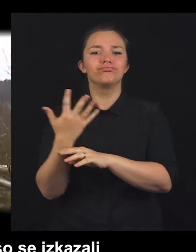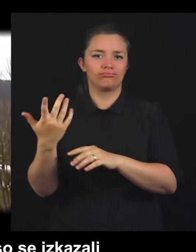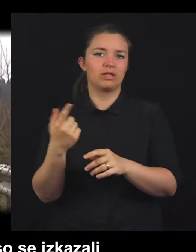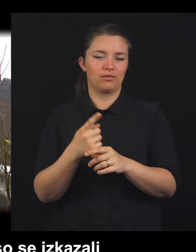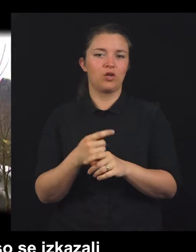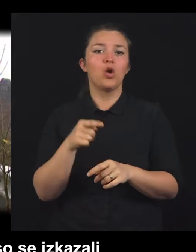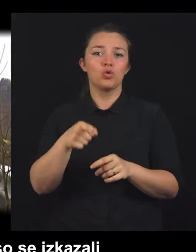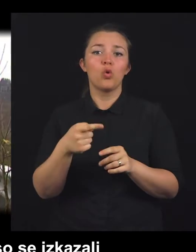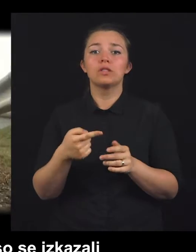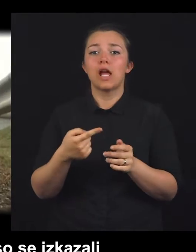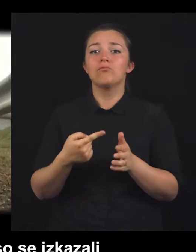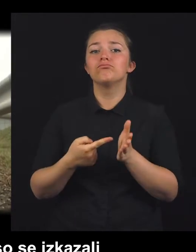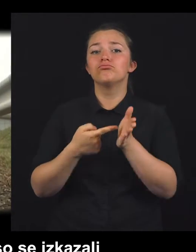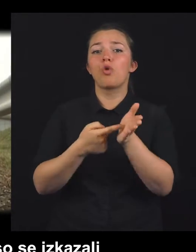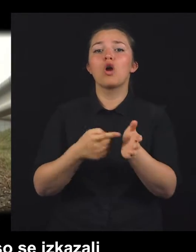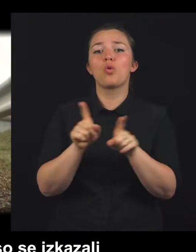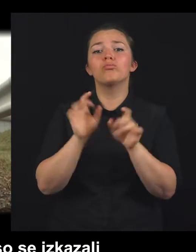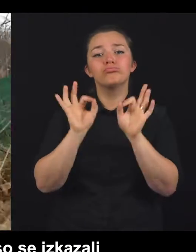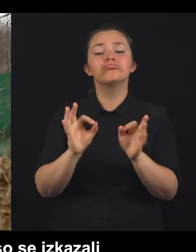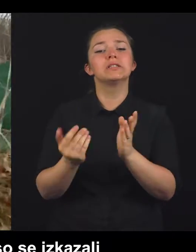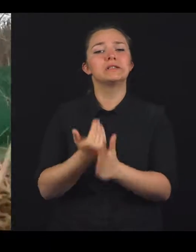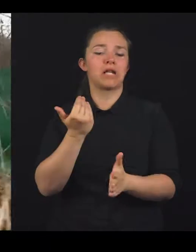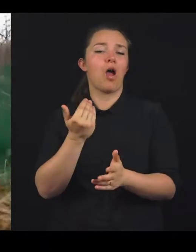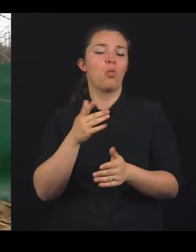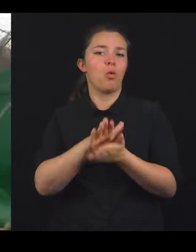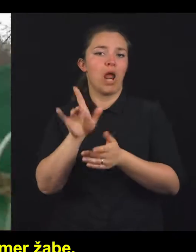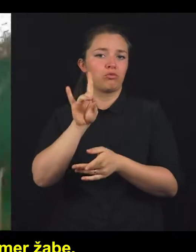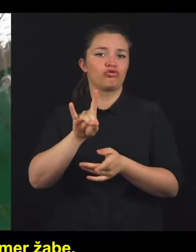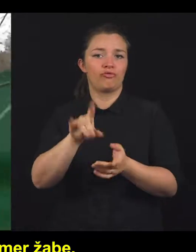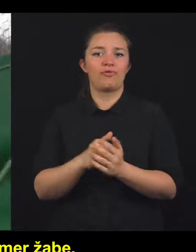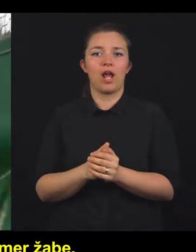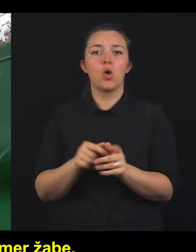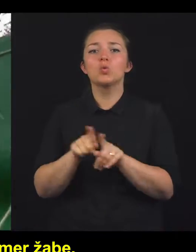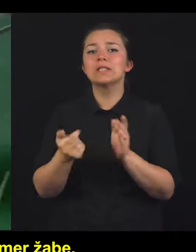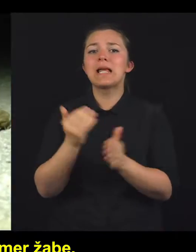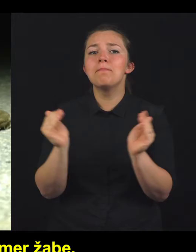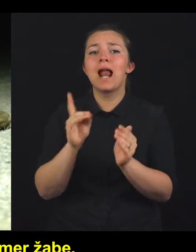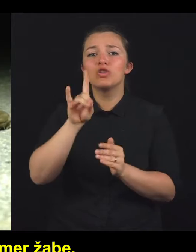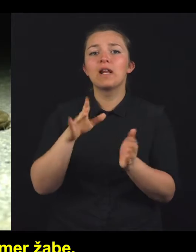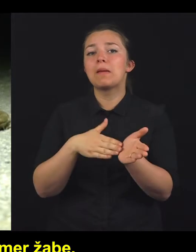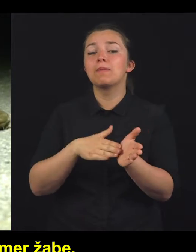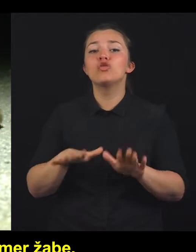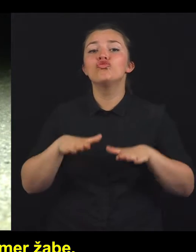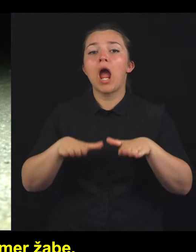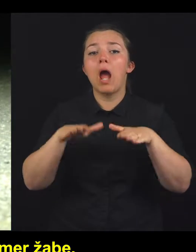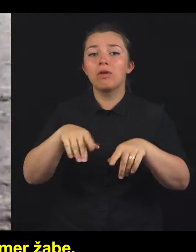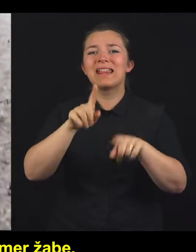so se izkazali kot zelo očinkoviti za uporabljajo živali tam. Tudi za manjše živali, naprimer žabe, so na nekaterih delih